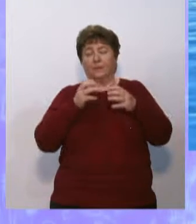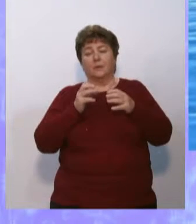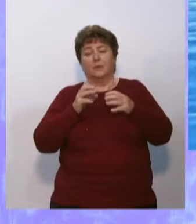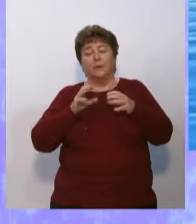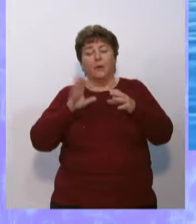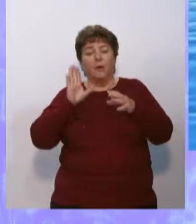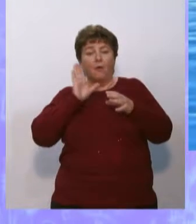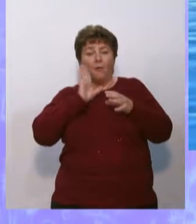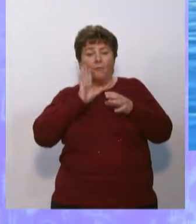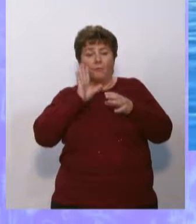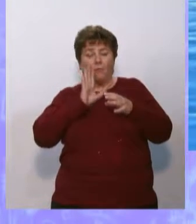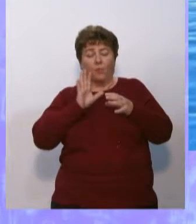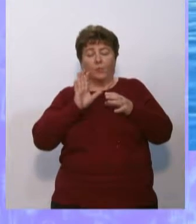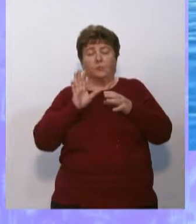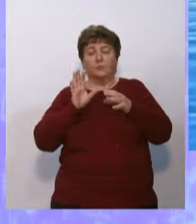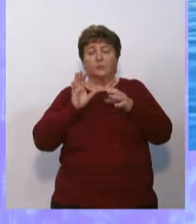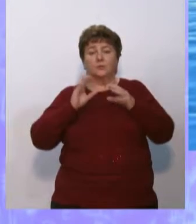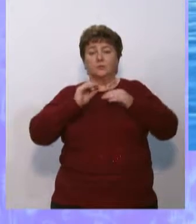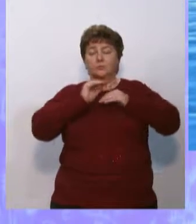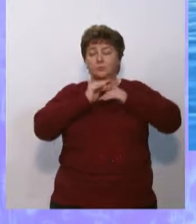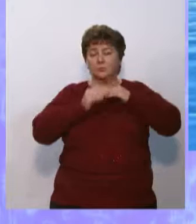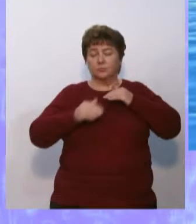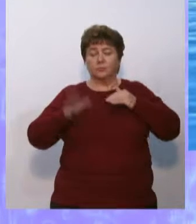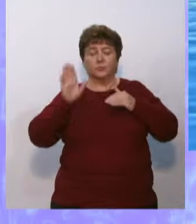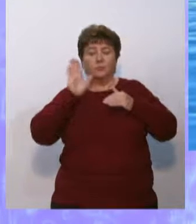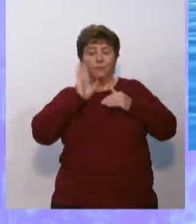– суши, воды – атмосферы.